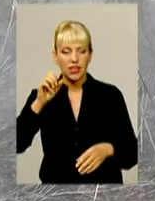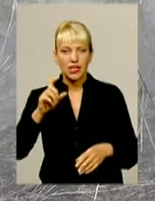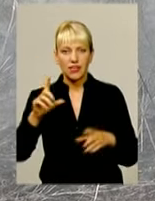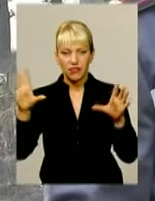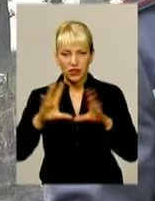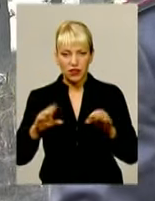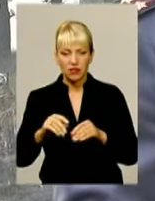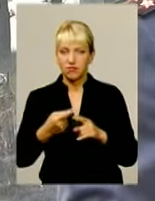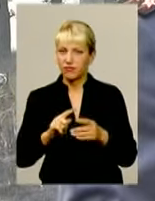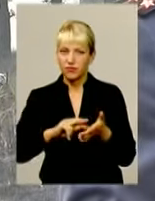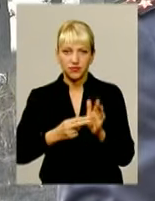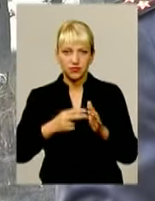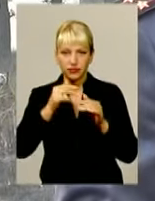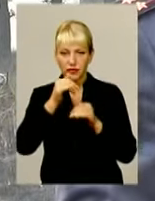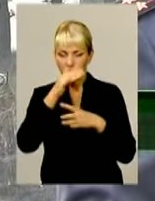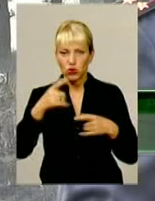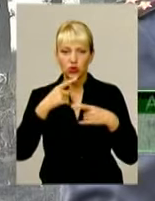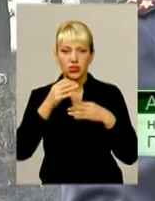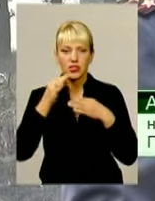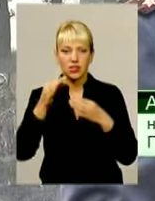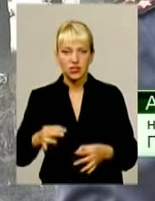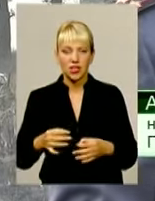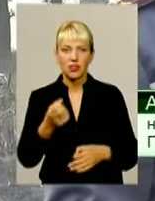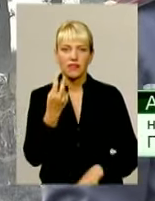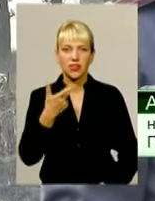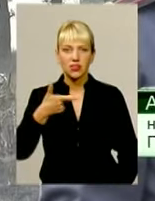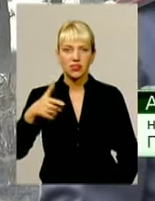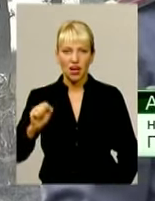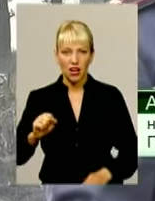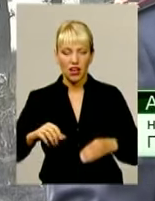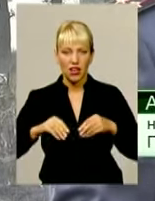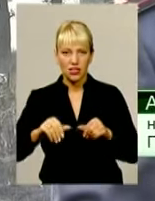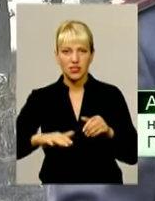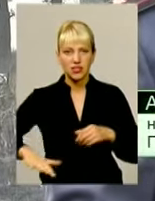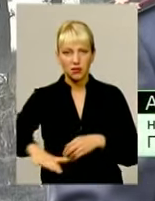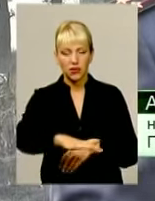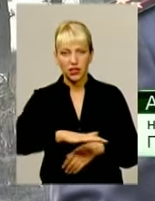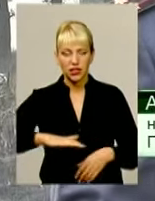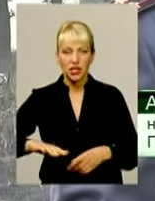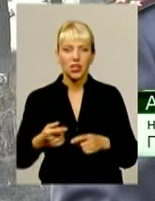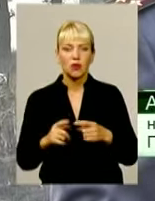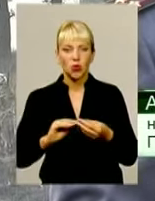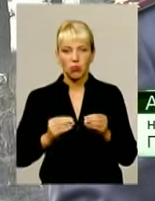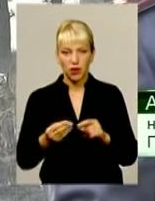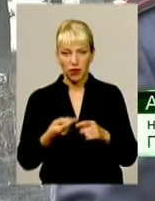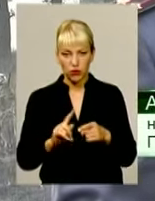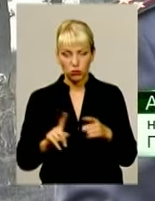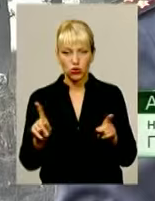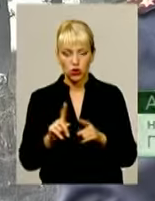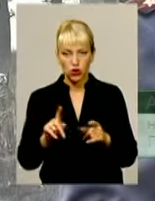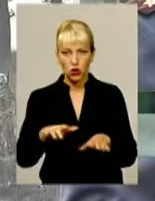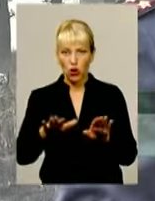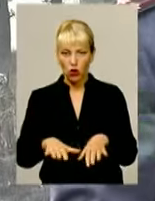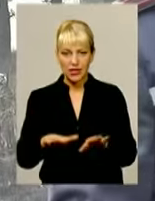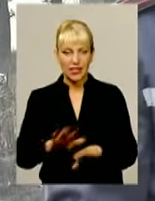важко. Орієнтовна площа пожежі складає 12 гектарів. Проблема в тому, що в очах осередок не